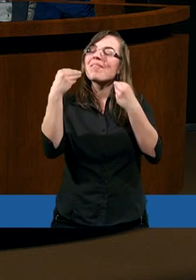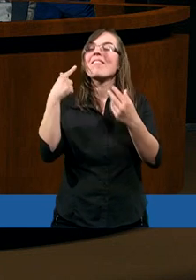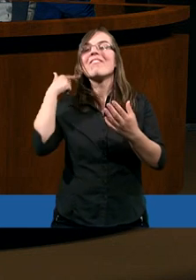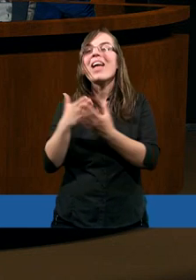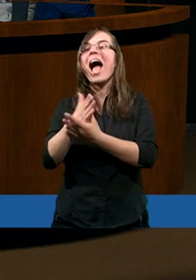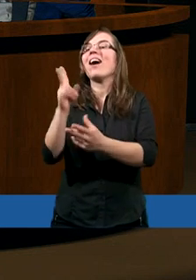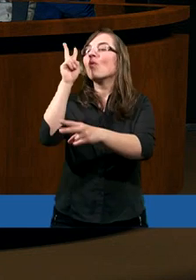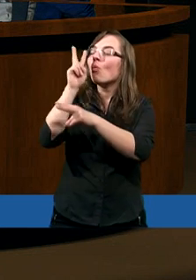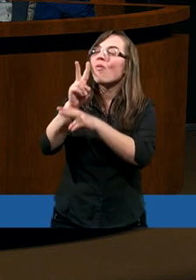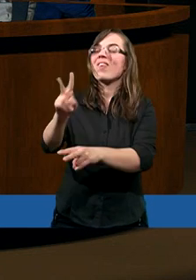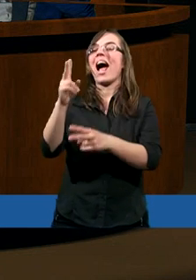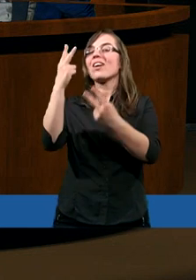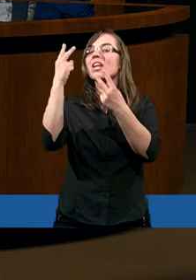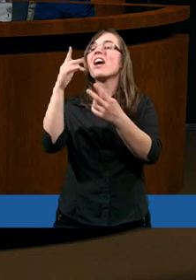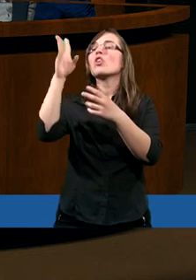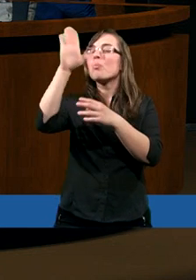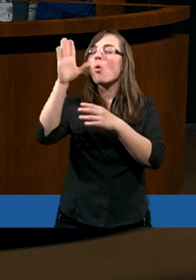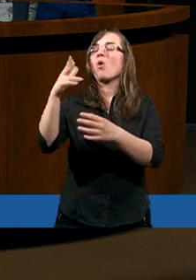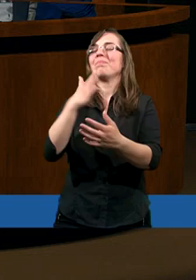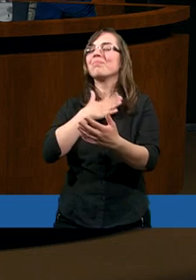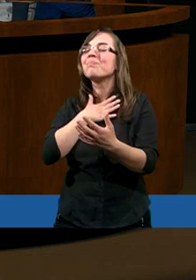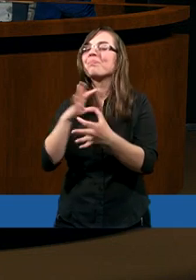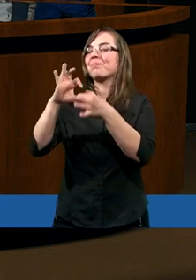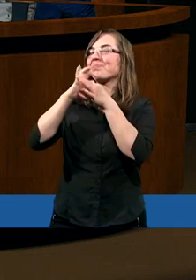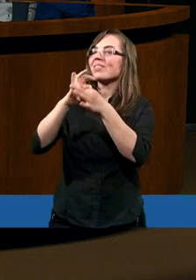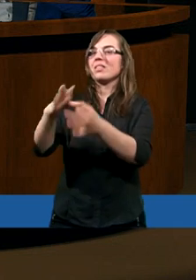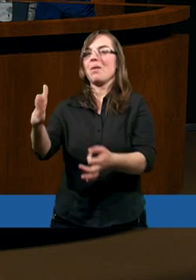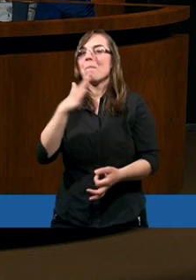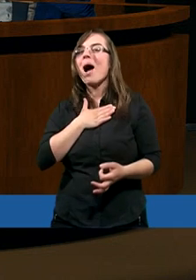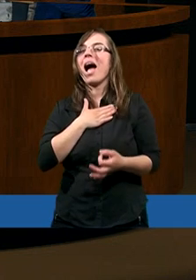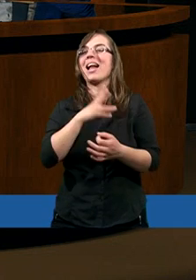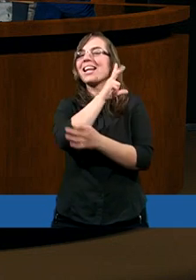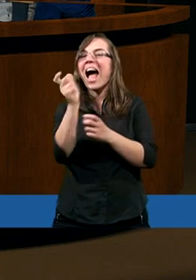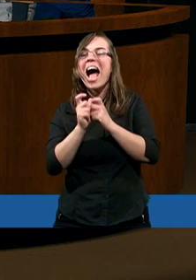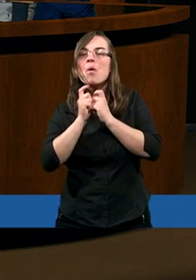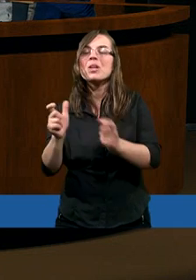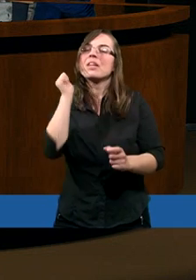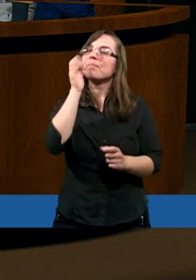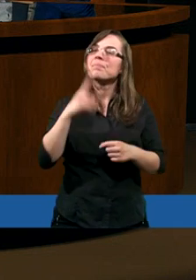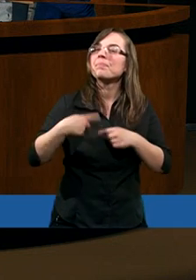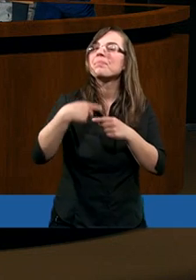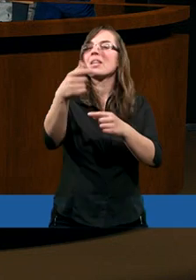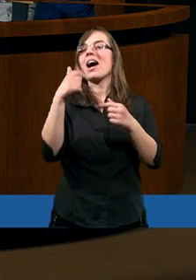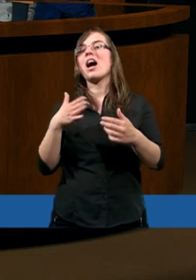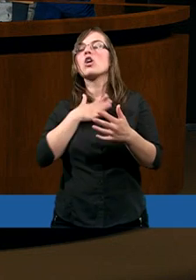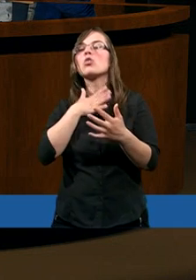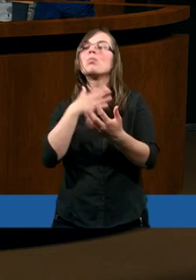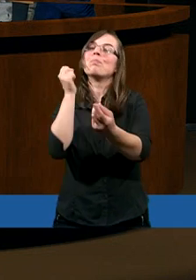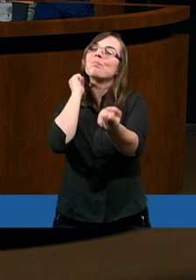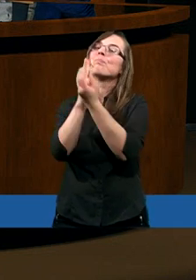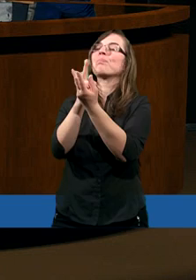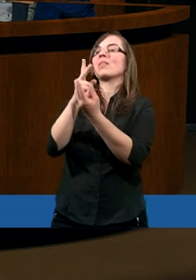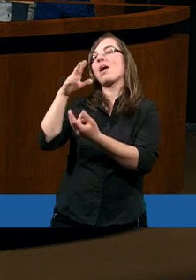Poznanie Jezusa, faktycznie bycie z Nim. Jeżeli będziemy poznawać Jezusa i będziemy się do Niego coraz bardziej